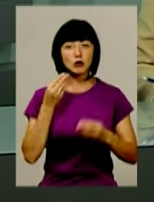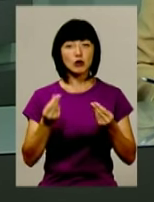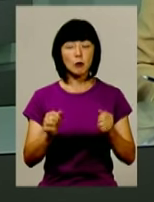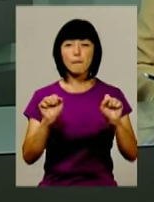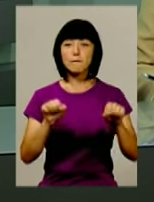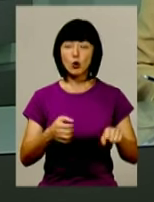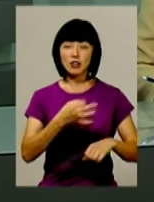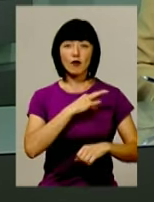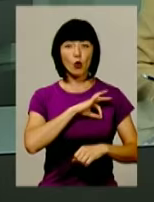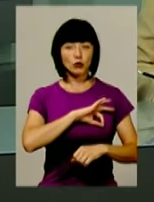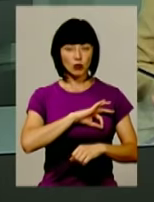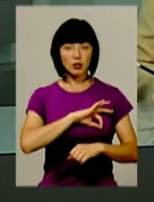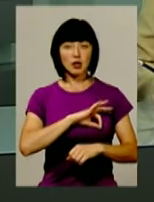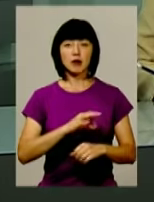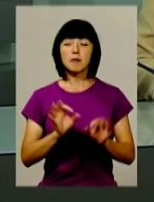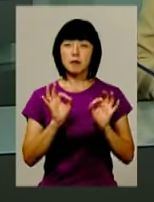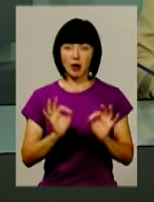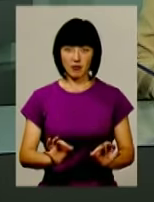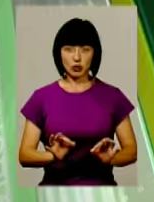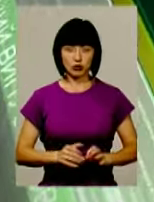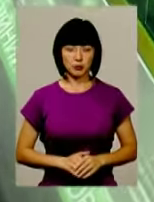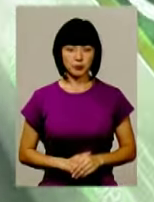які можна використовувати раціональніше.